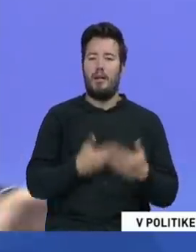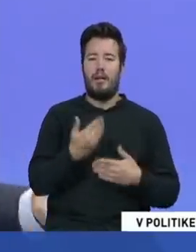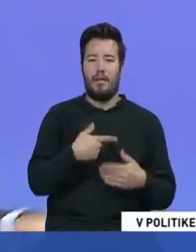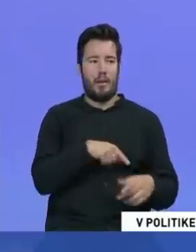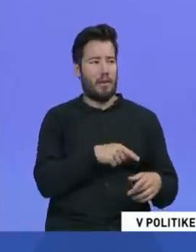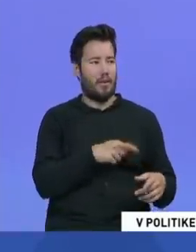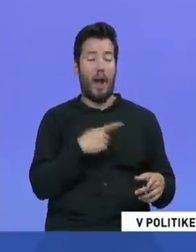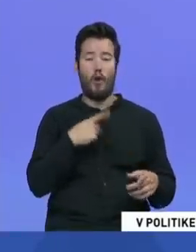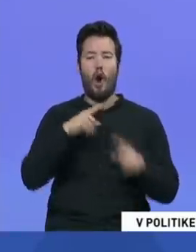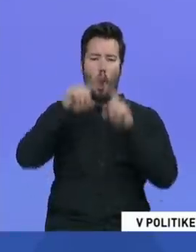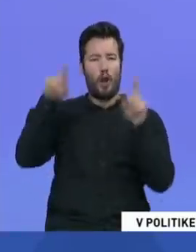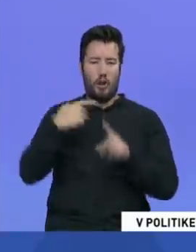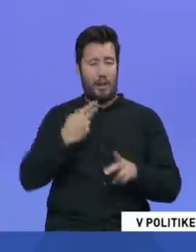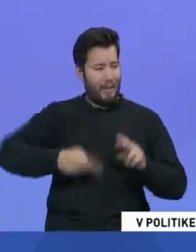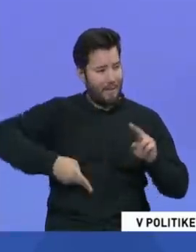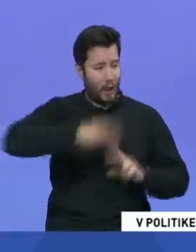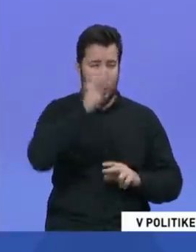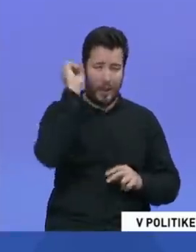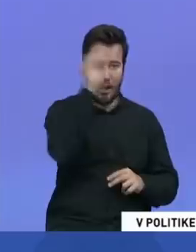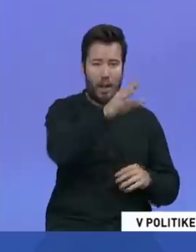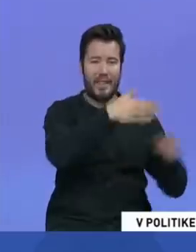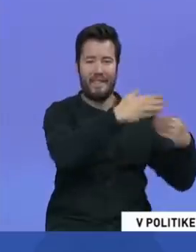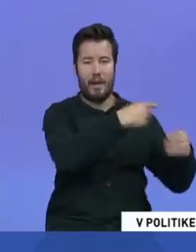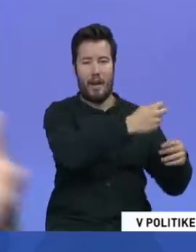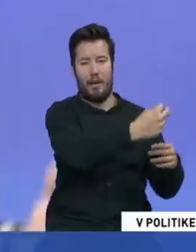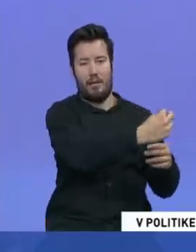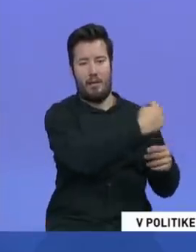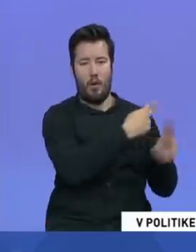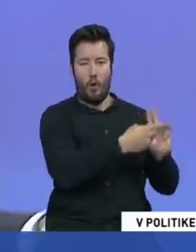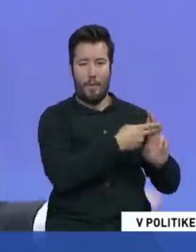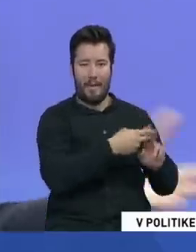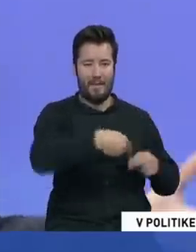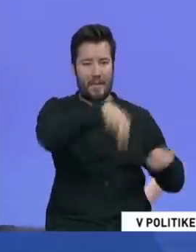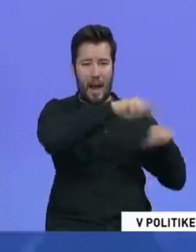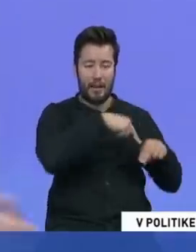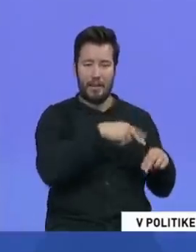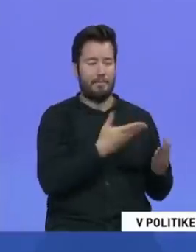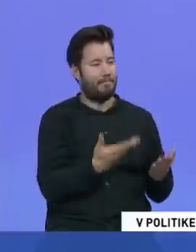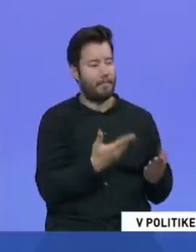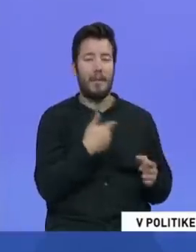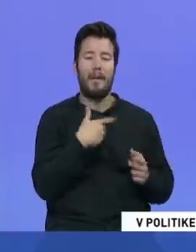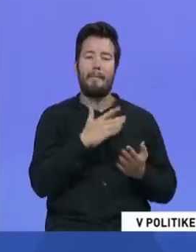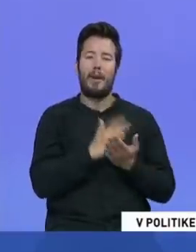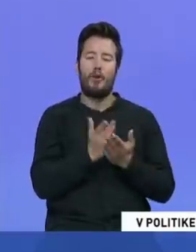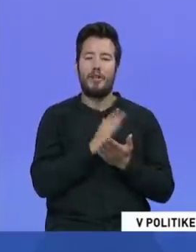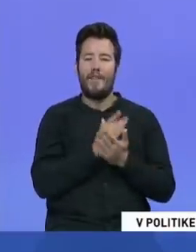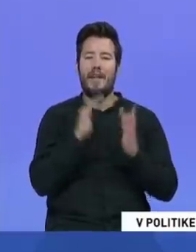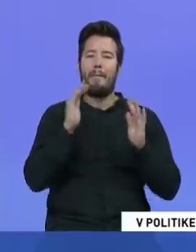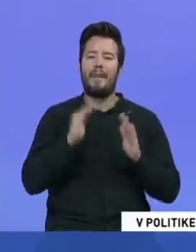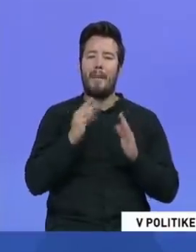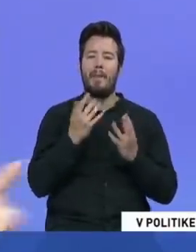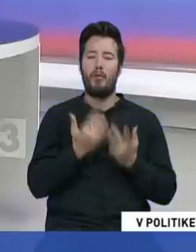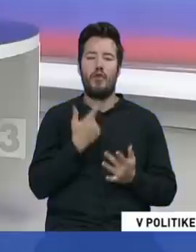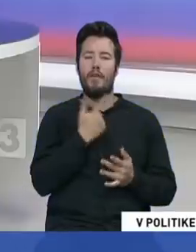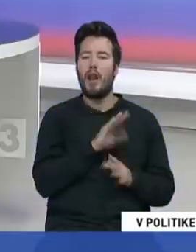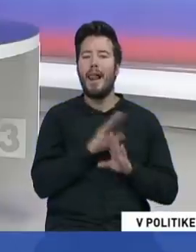oknom a vracajú sa dverami. Lebo tento návrh síce hovorí o tom, že to prerozdeľovanie migrantov, čiže tie kvóty, že budú platiť iba v krízových situáciách,